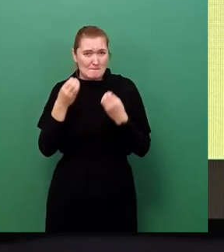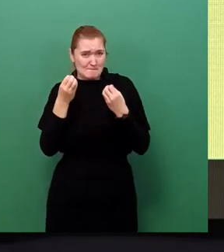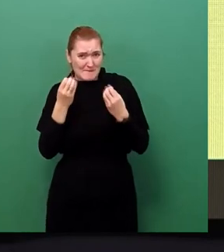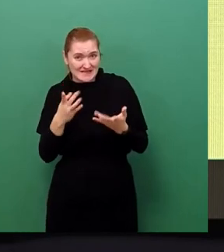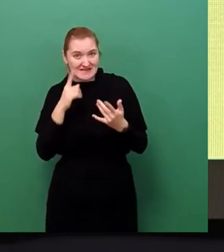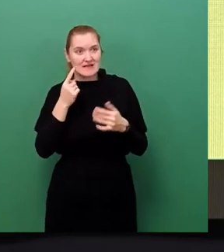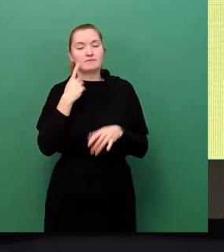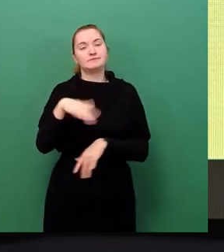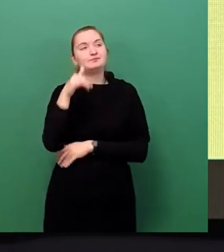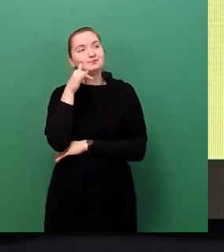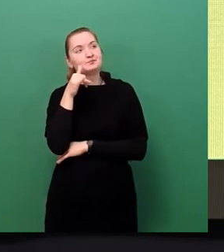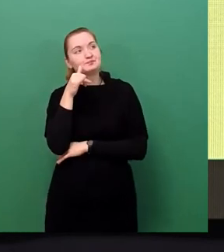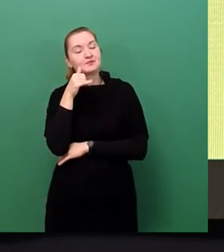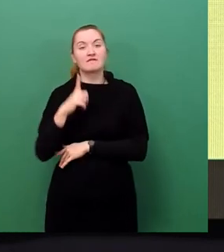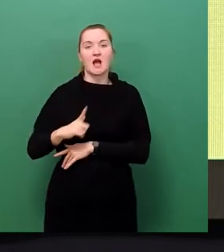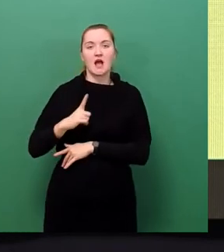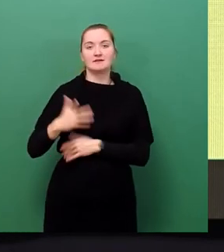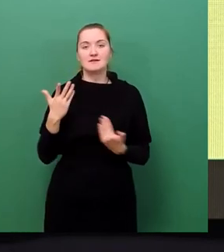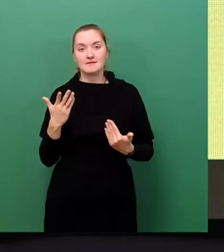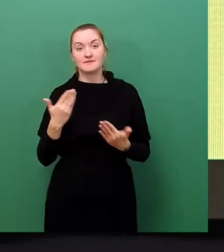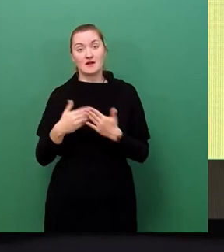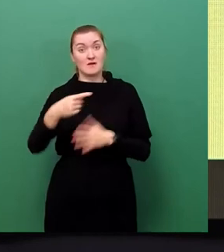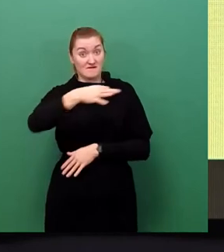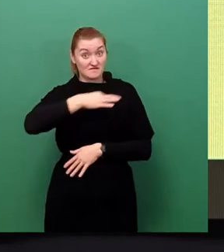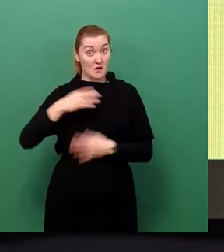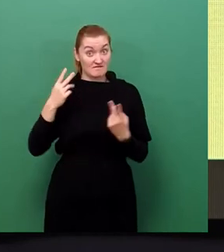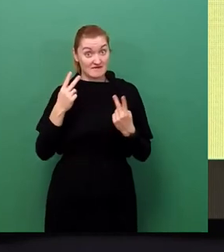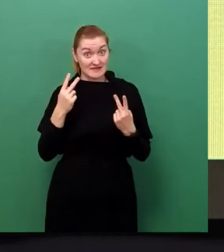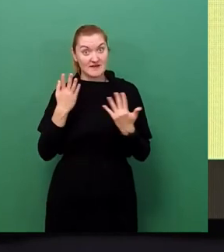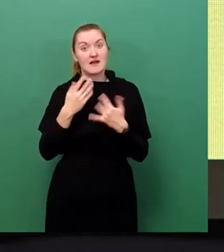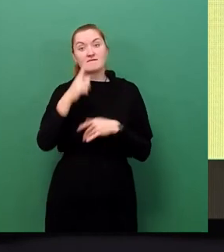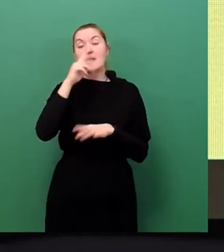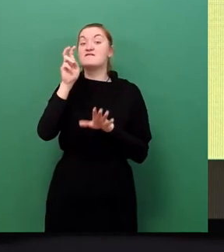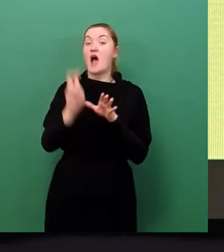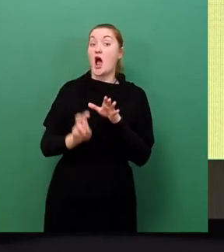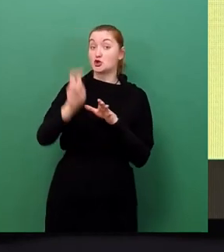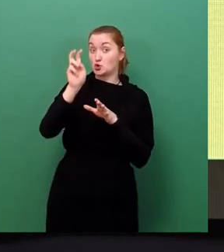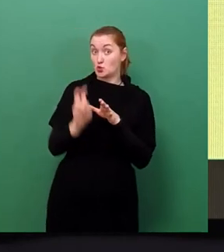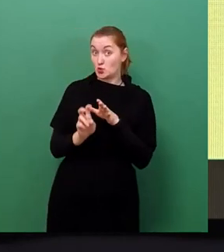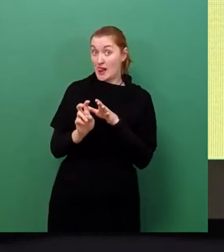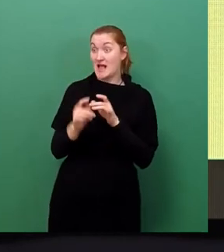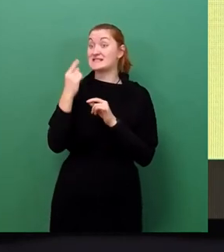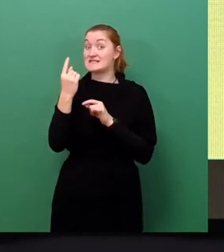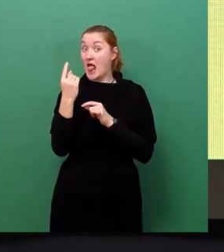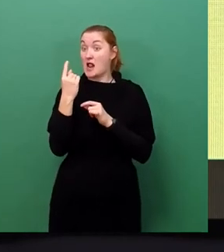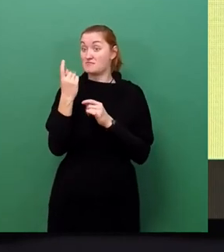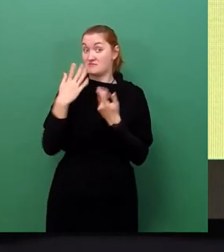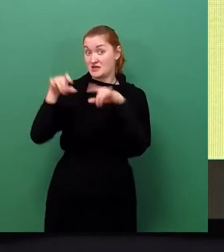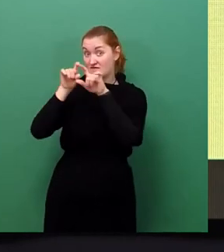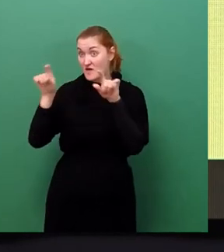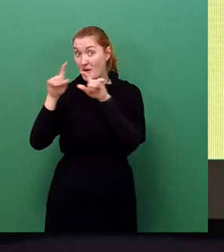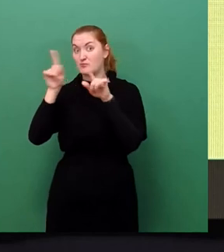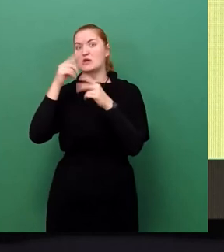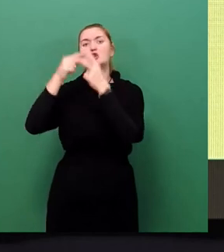drinstehen. Heißt also, Merkposten für die Eigenvorsorge, wer Fahrstühle betreibt, muss selber ein Konzept haben, wie er sich darum kümmern kann.